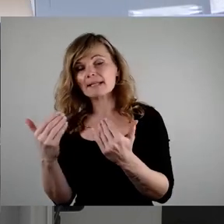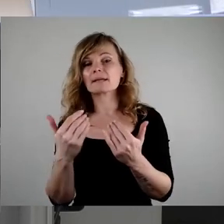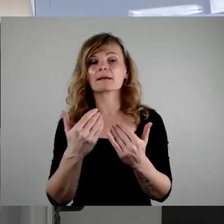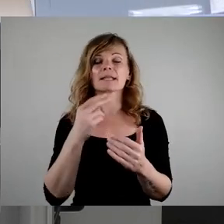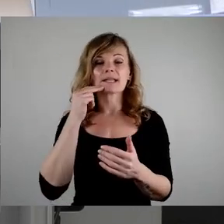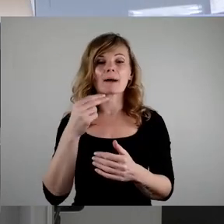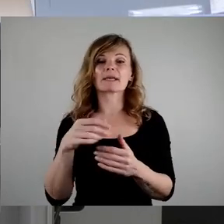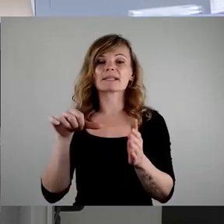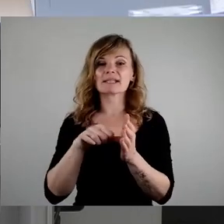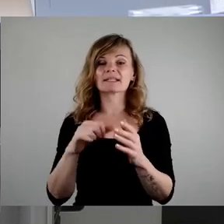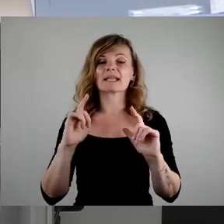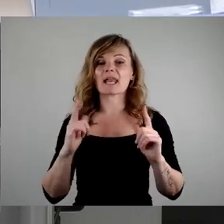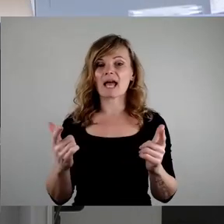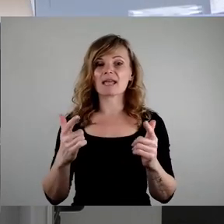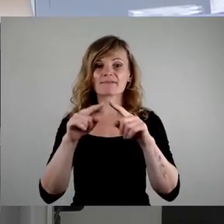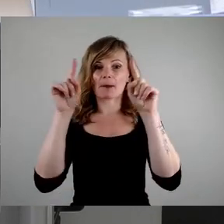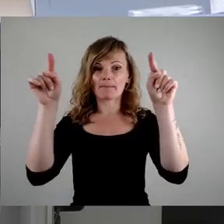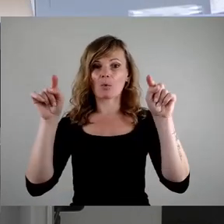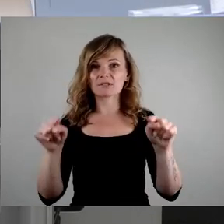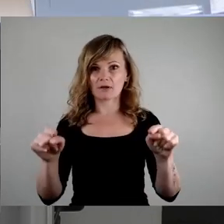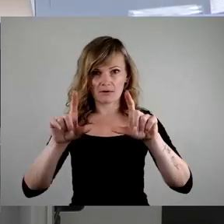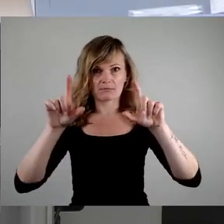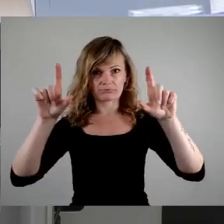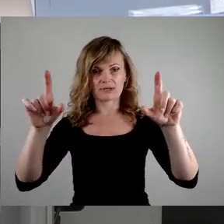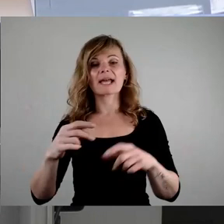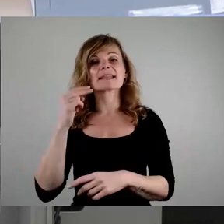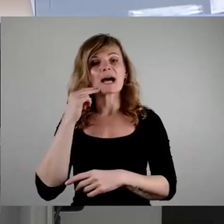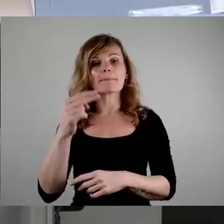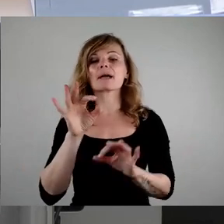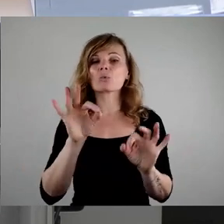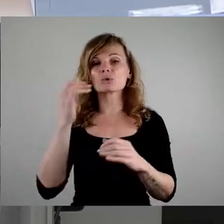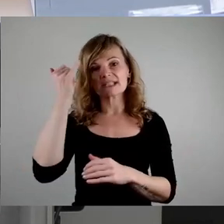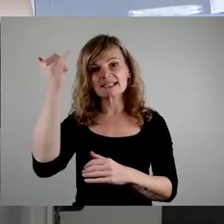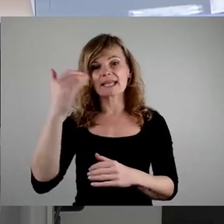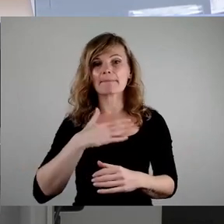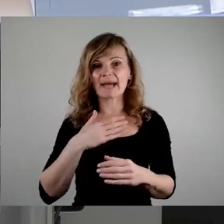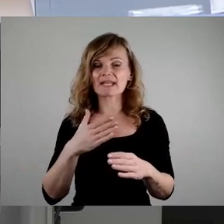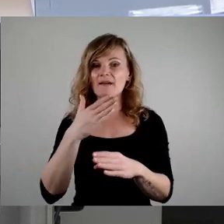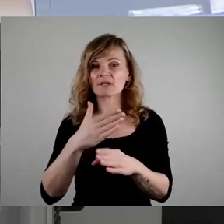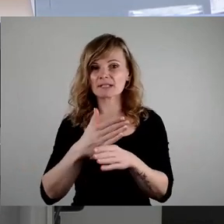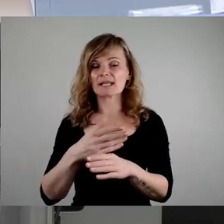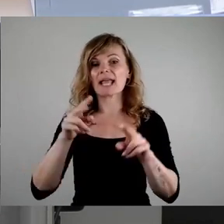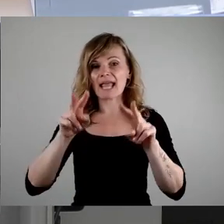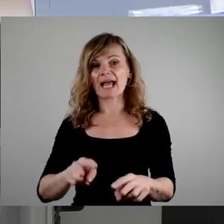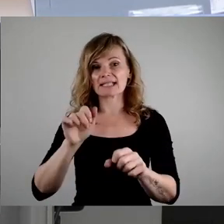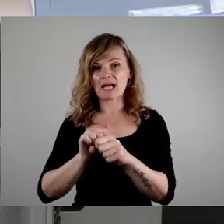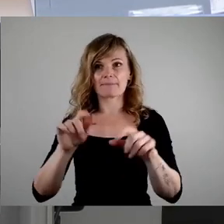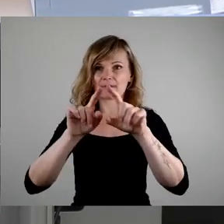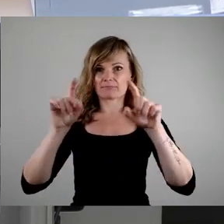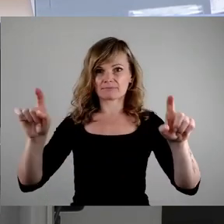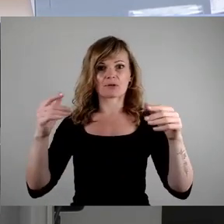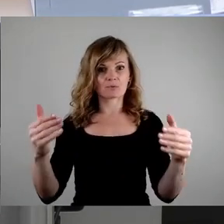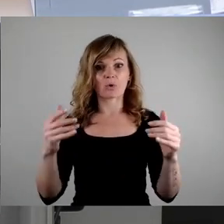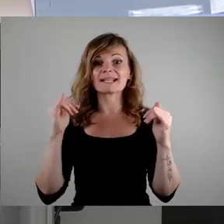Postern, die hieß Gute Idee, mein Viertel, Ehrenamt. Ja, werte Kolleginnen und